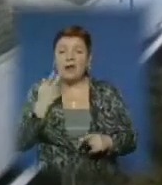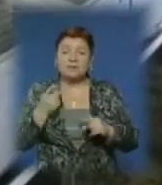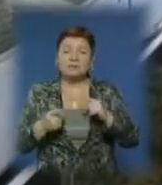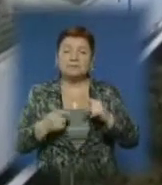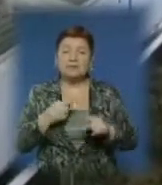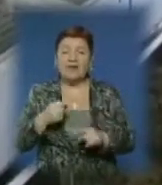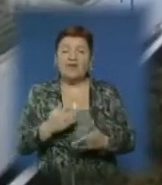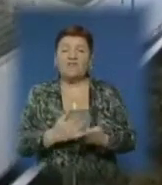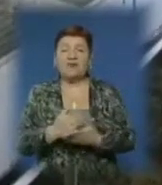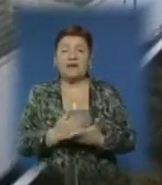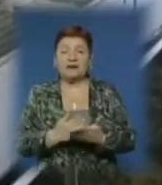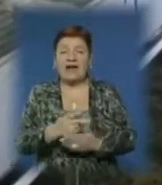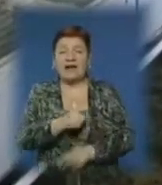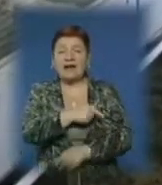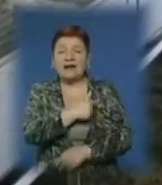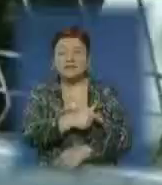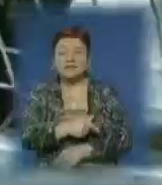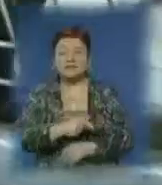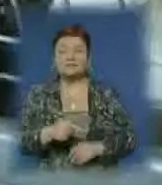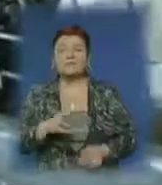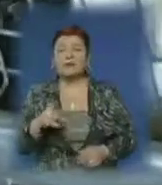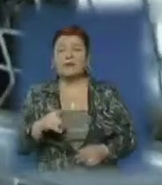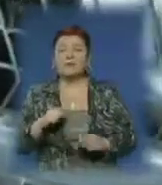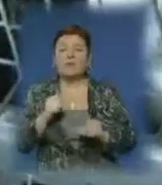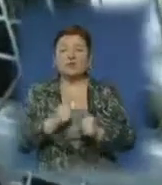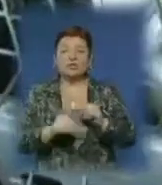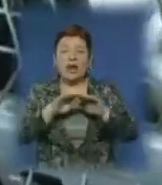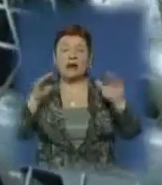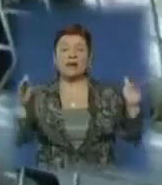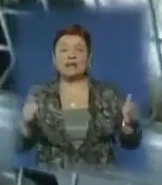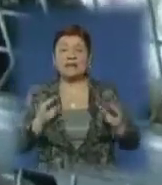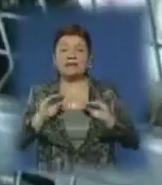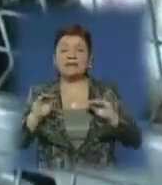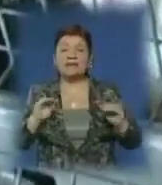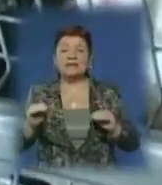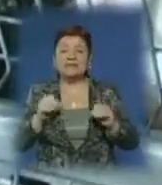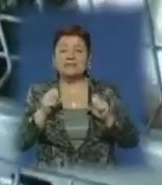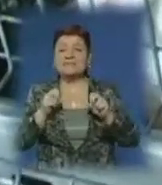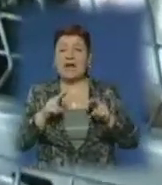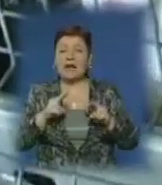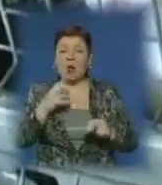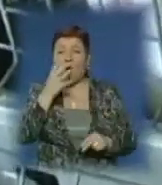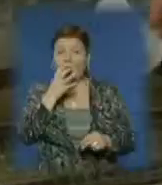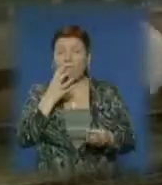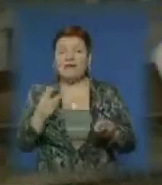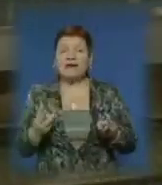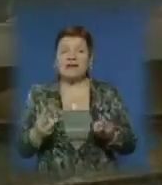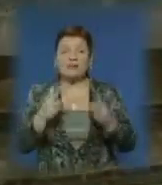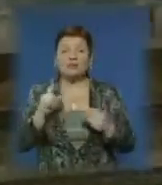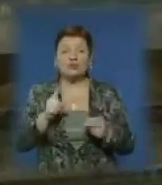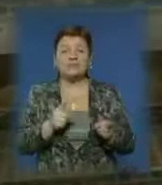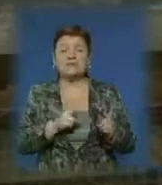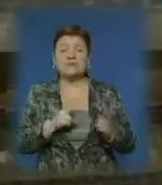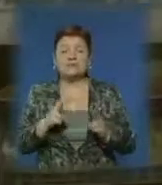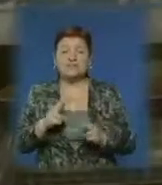ветеринарної служби. Кожна клітка, де перебувають тварини, обладнані системою спеціального підігріву, що забезпечує